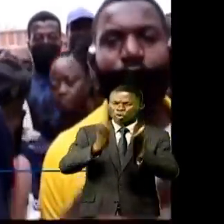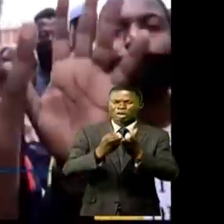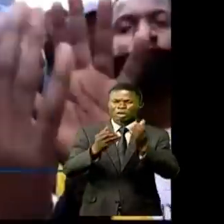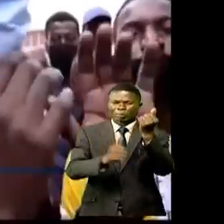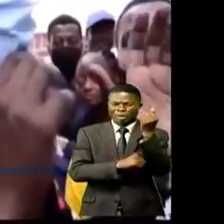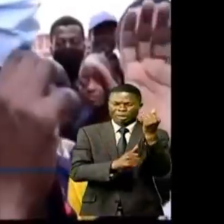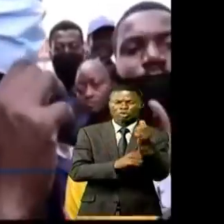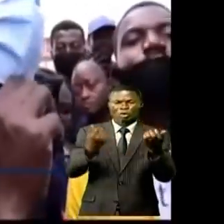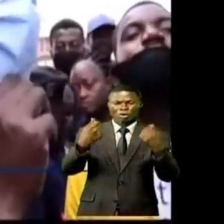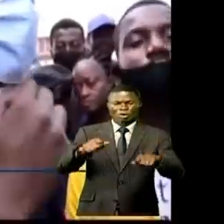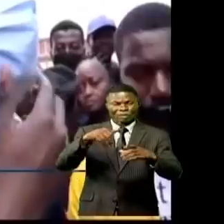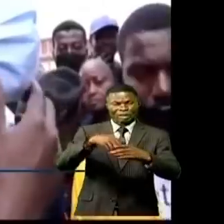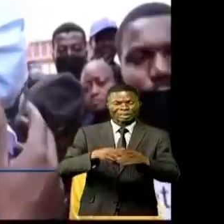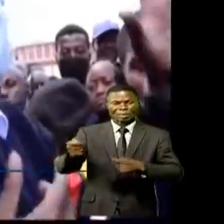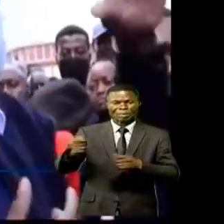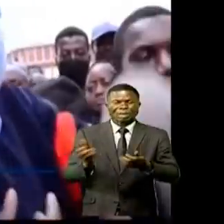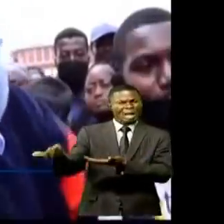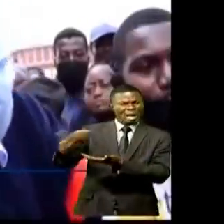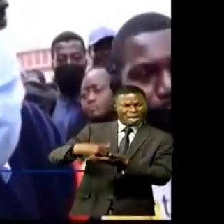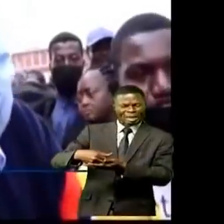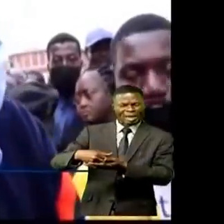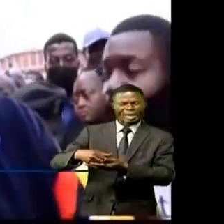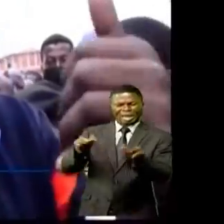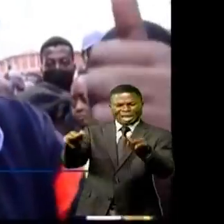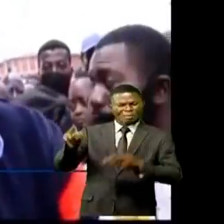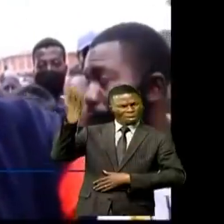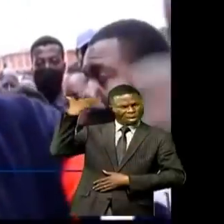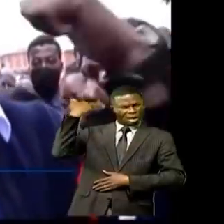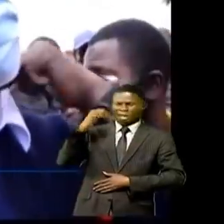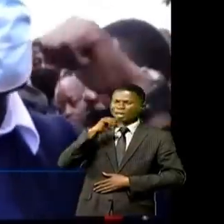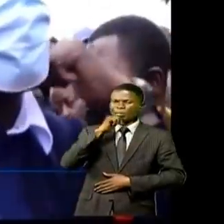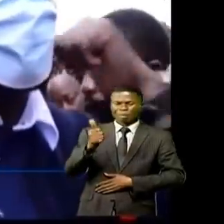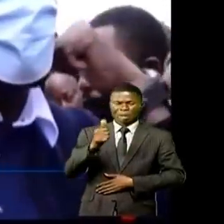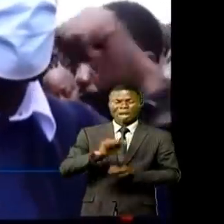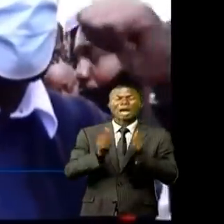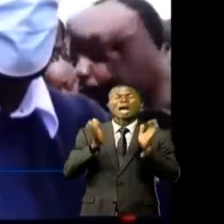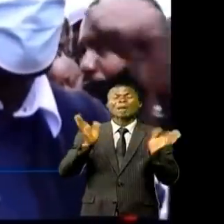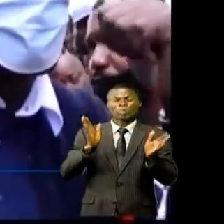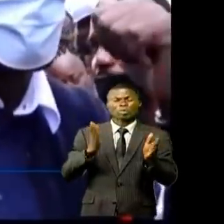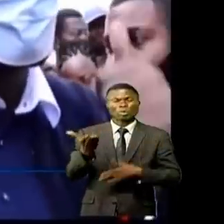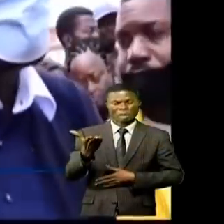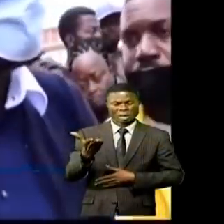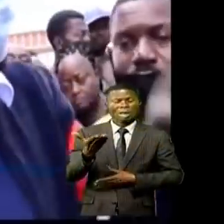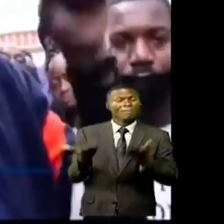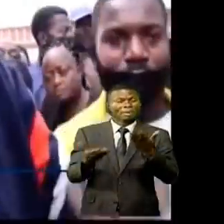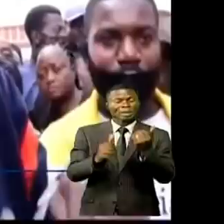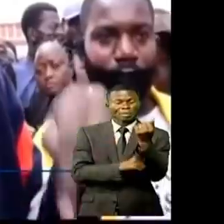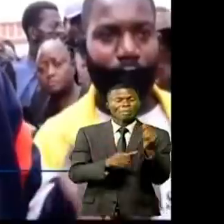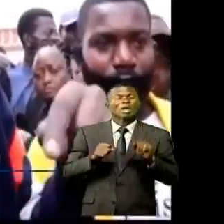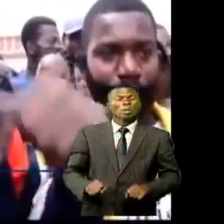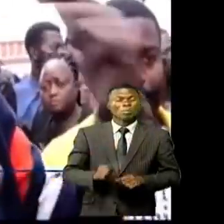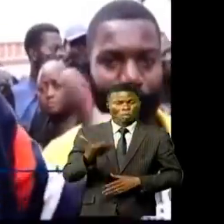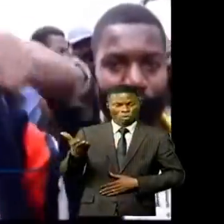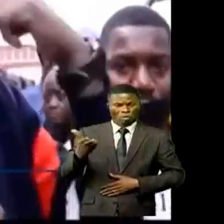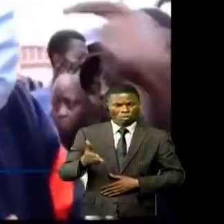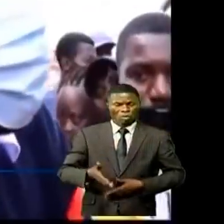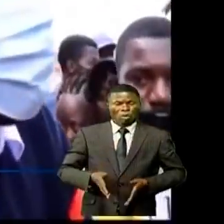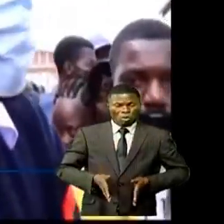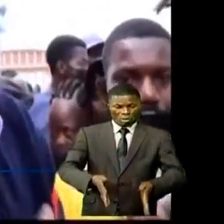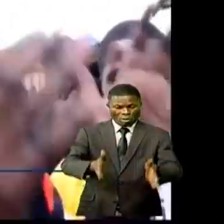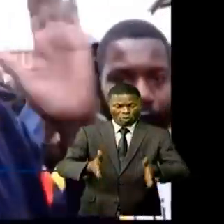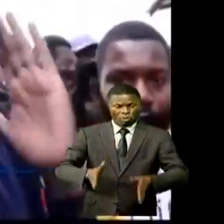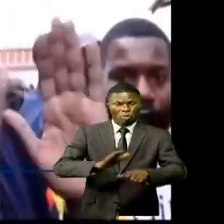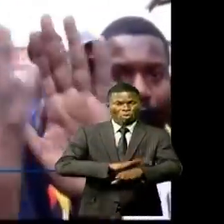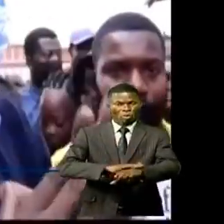et marchands à ne plus regagner l'ancien marché qui présentait un danger permanent dans les entrées de rails SNCC